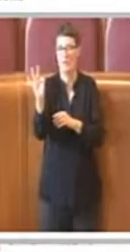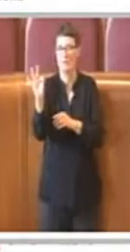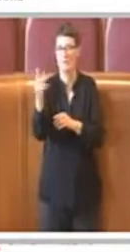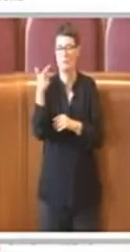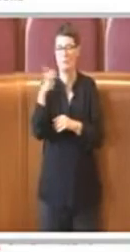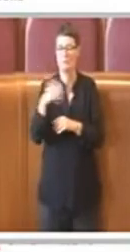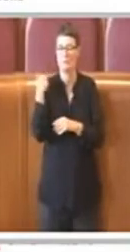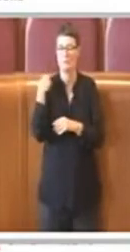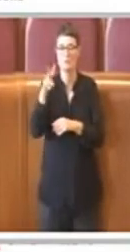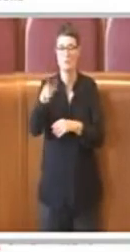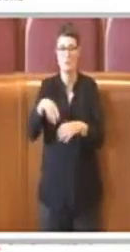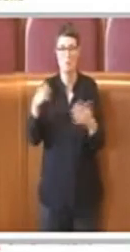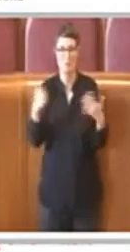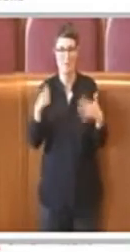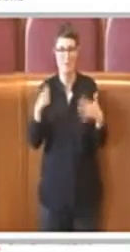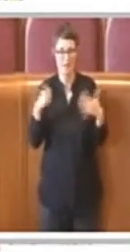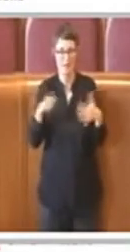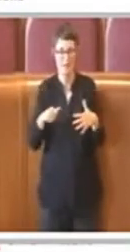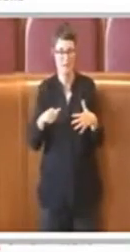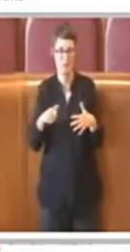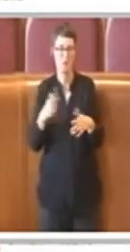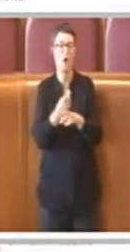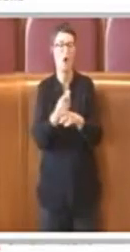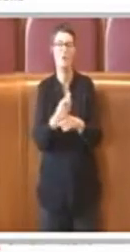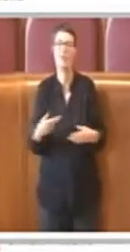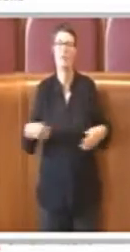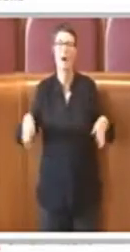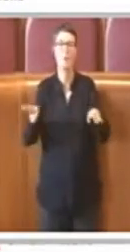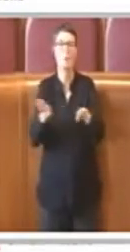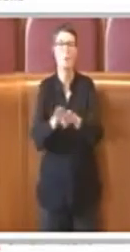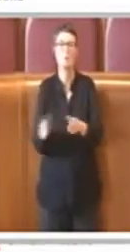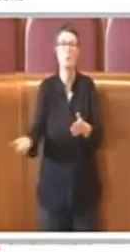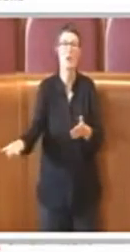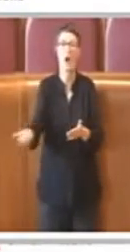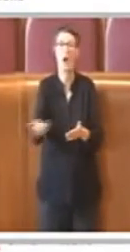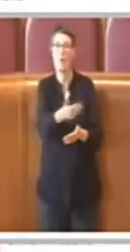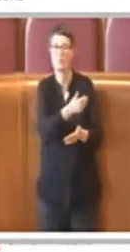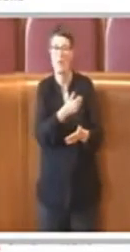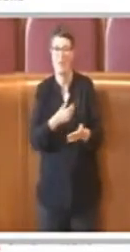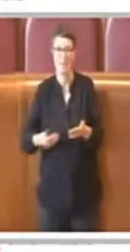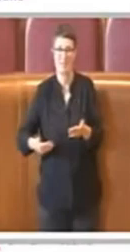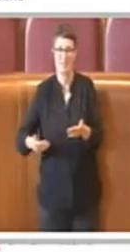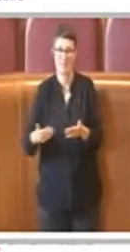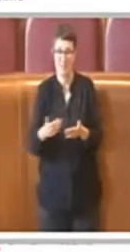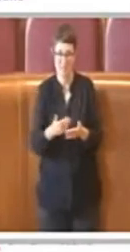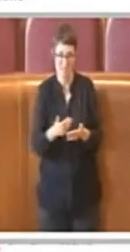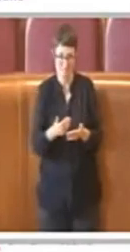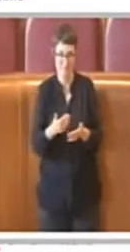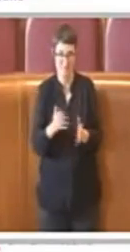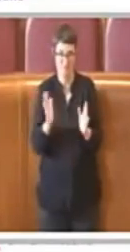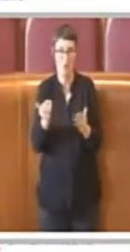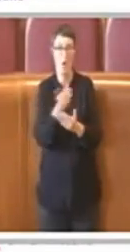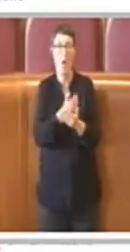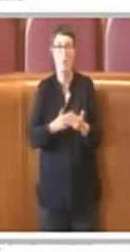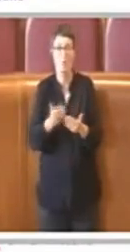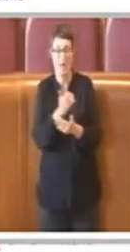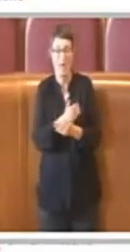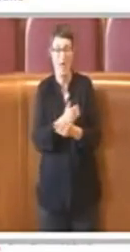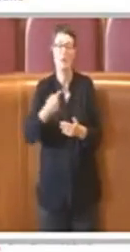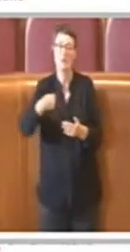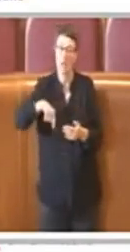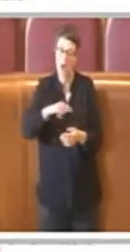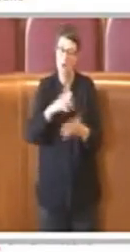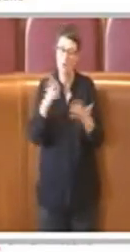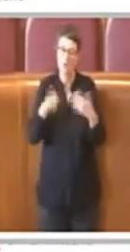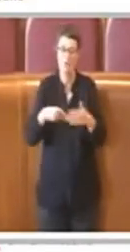questa infrastruttura destinata alla chiusura totale, ripeto, chiusura totale, noi abbiamo fatto un progetto ambizioso di prolungamento,